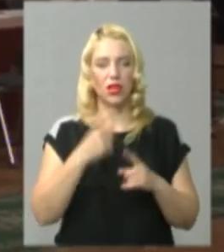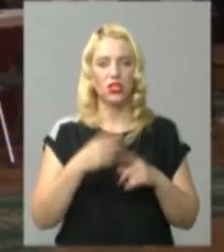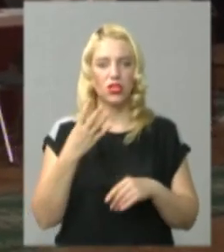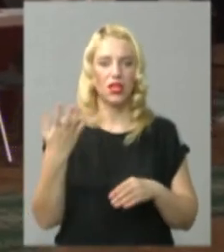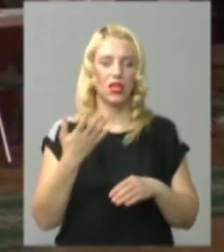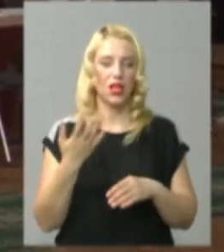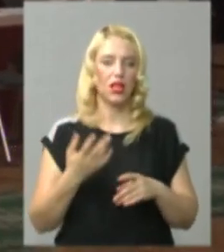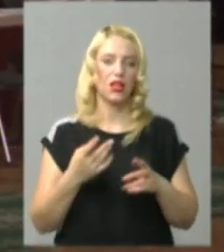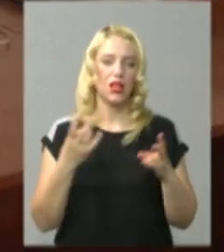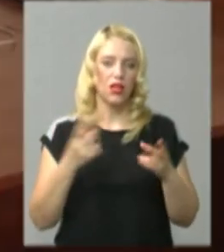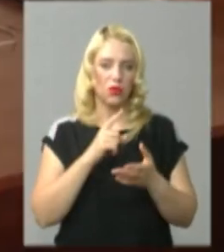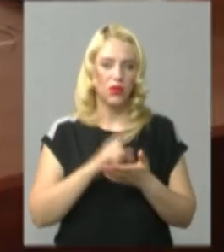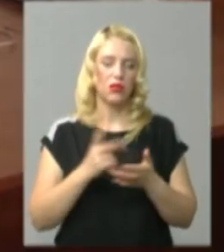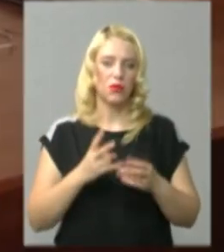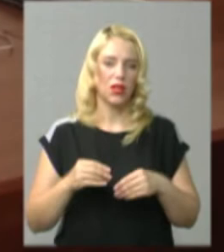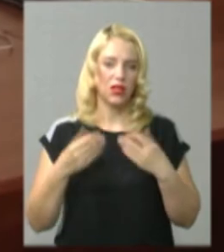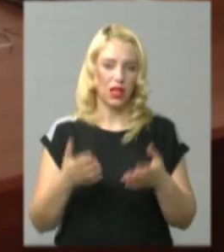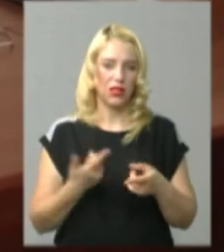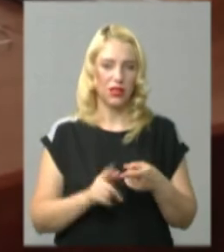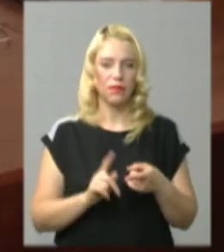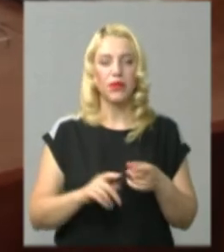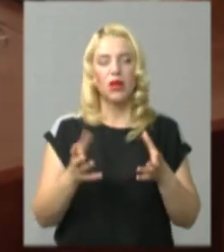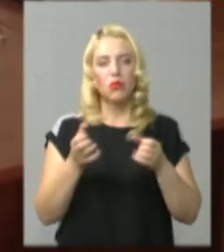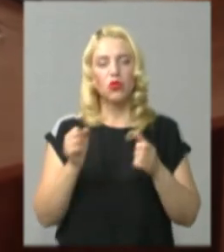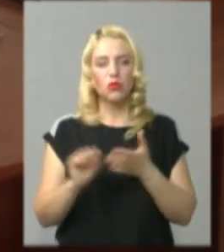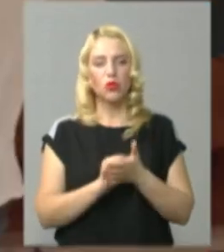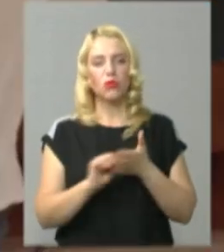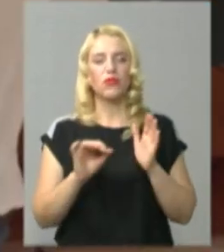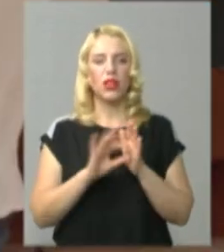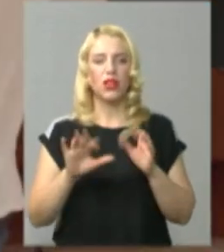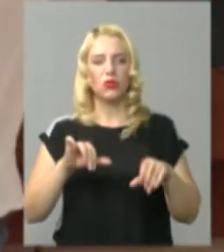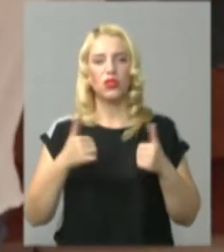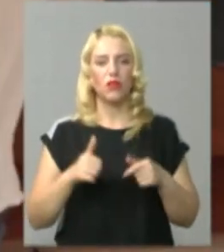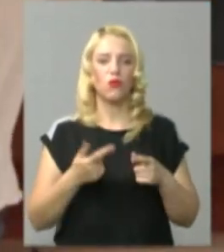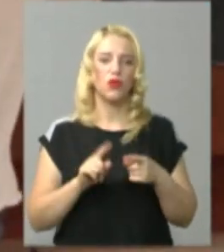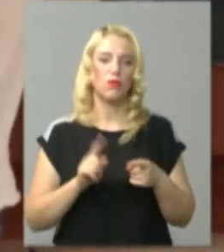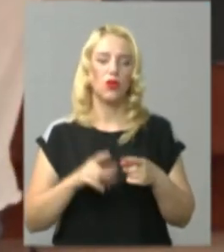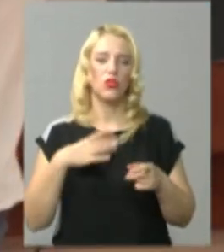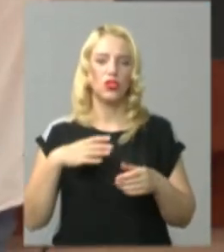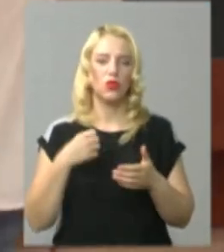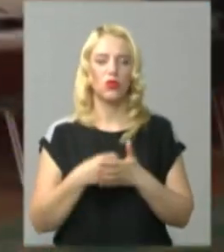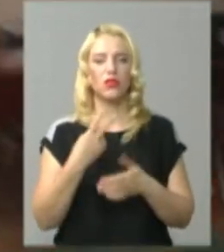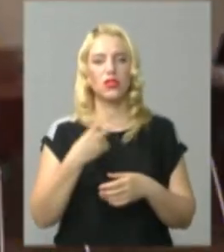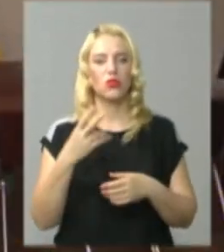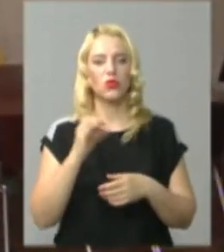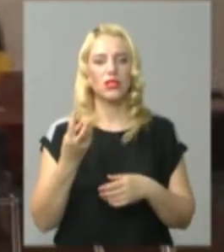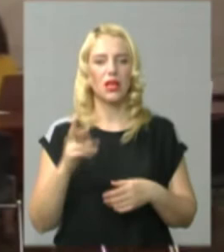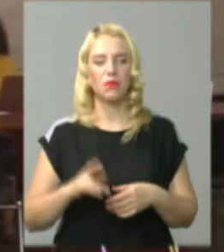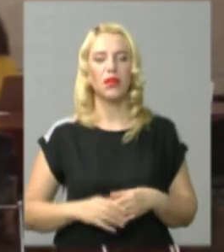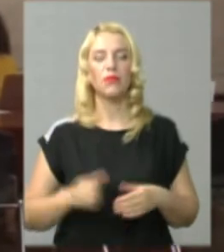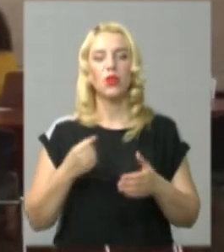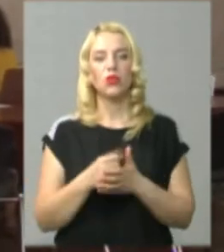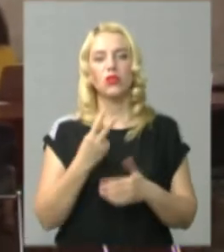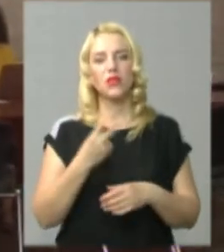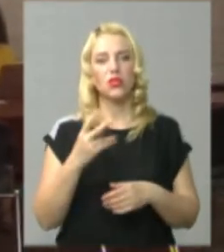переліки, які вони мають подати. Прийом документів в електронній формі приймальна комісія очікує до 22 серпня, каже Ірина Рожук. До